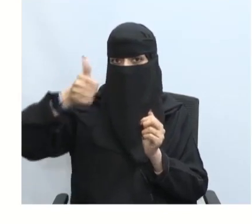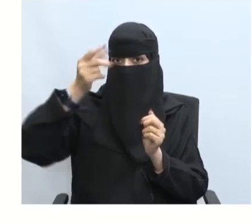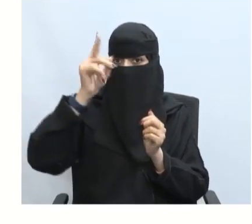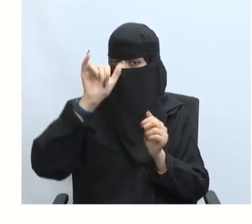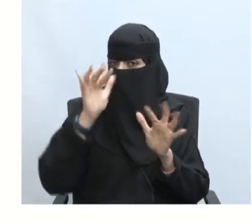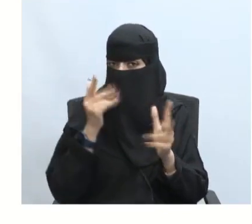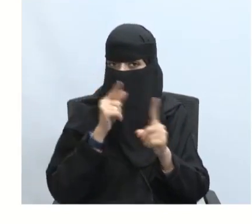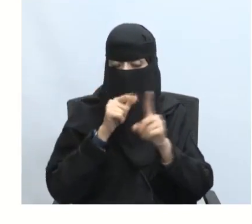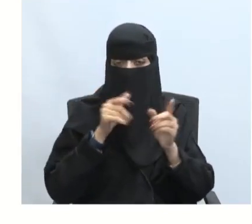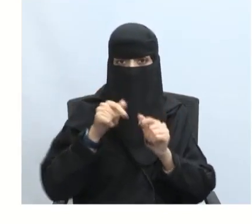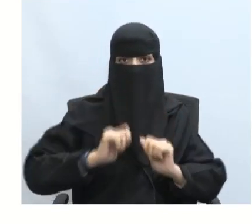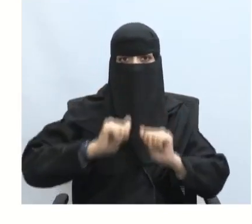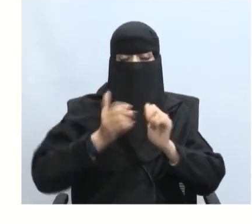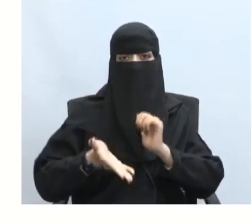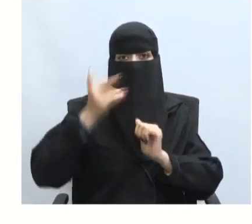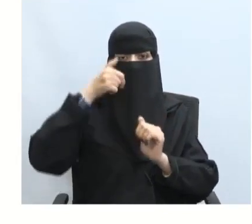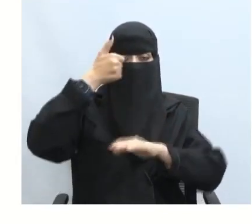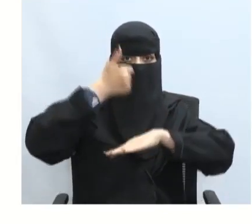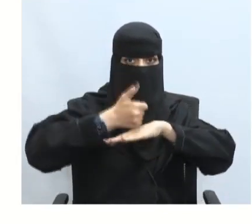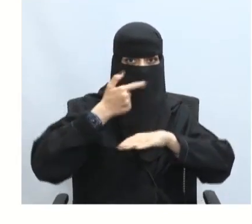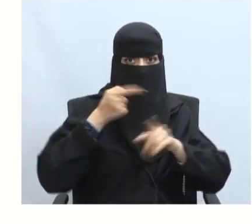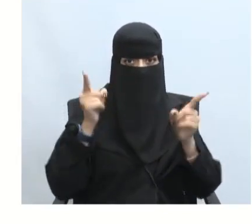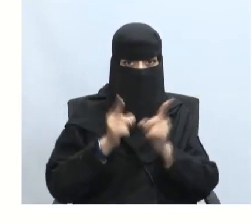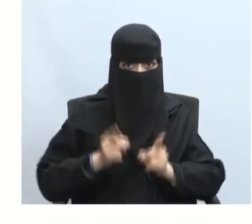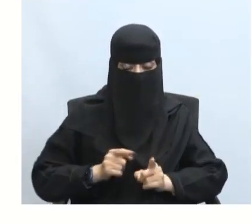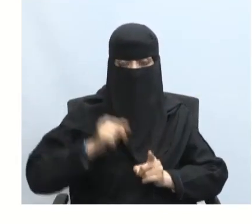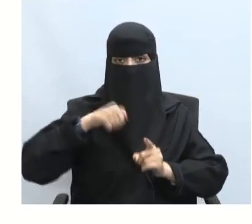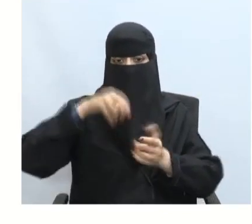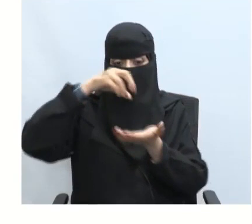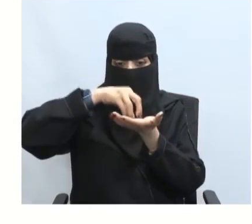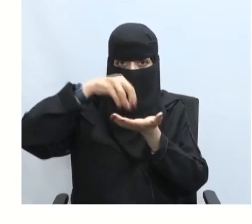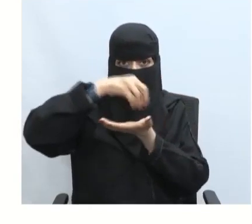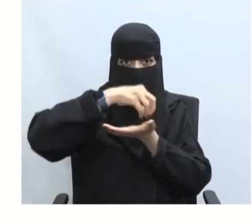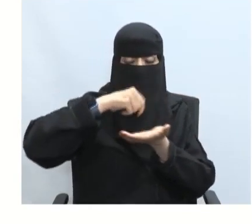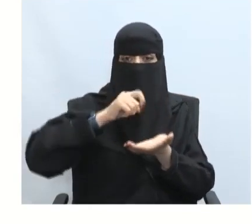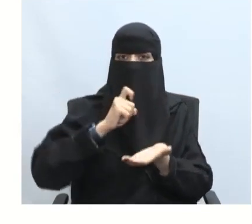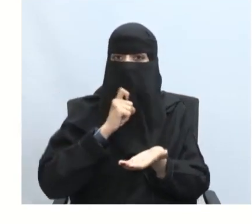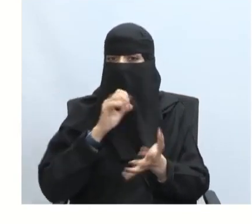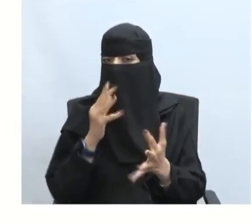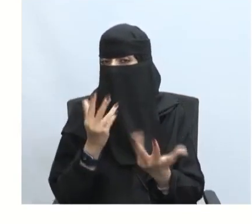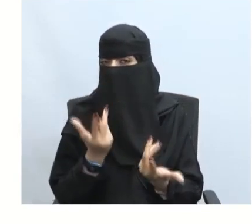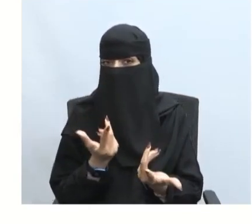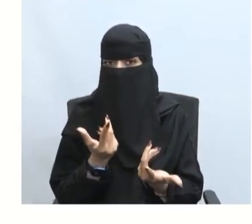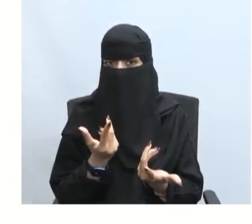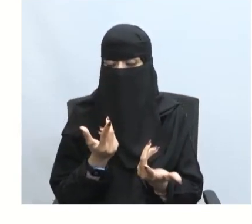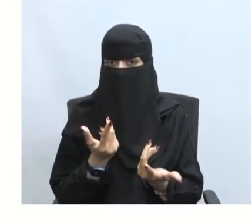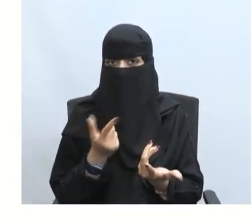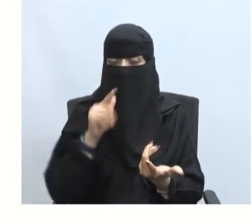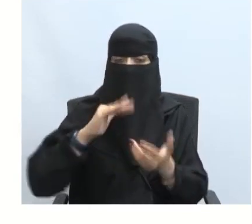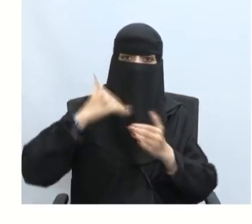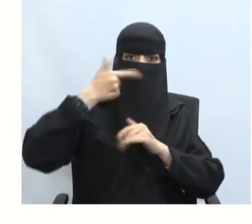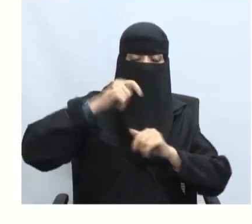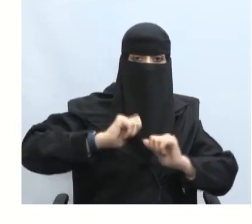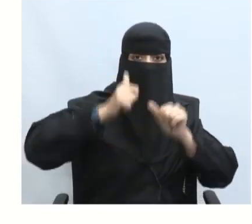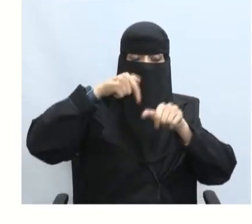هذه الطريقة تقوم على أساس تحديد المناطق الضعيفة أقوم بتحديد المنطق الضعيفة ثم